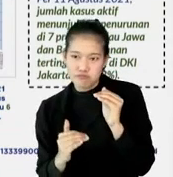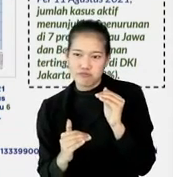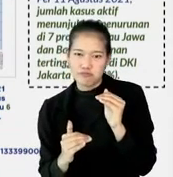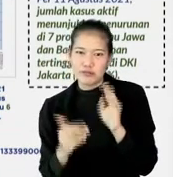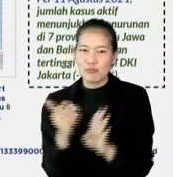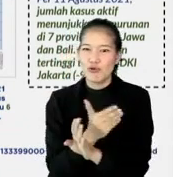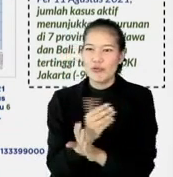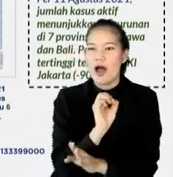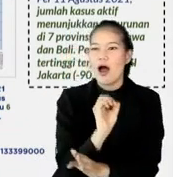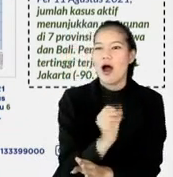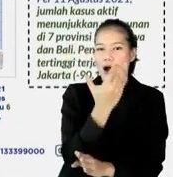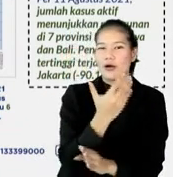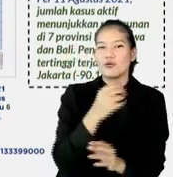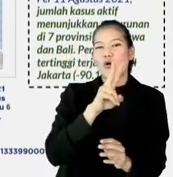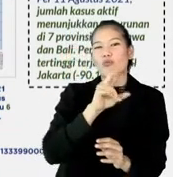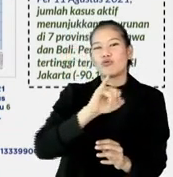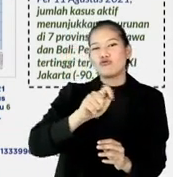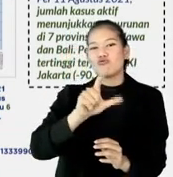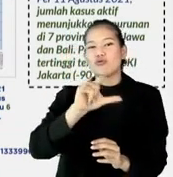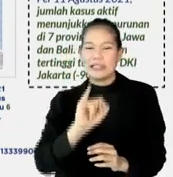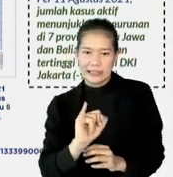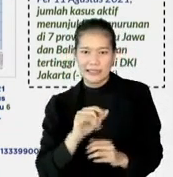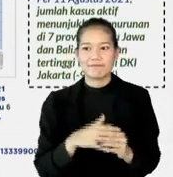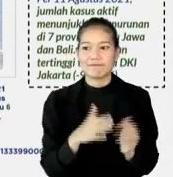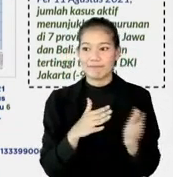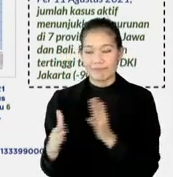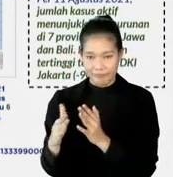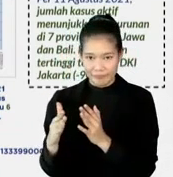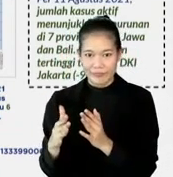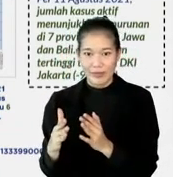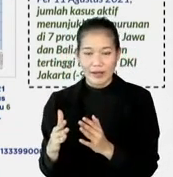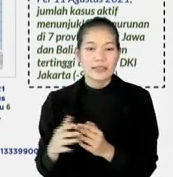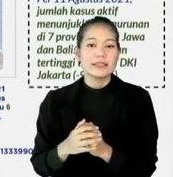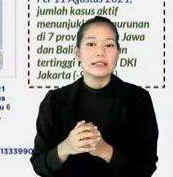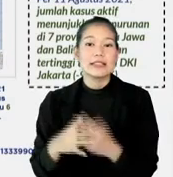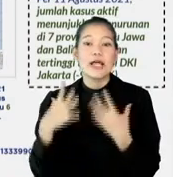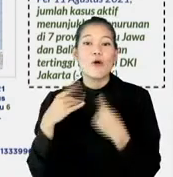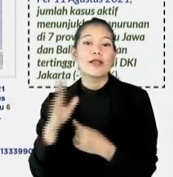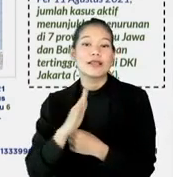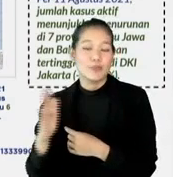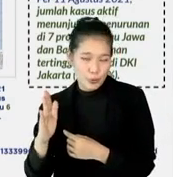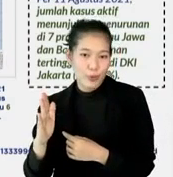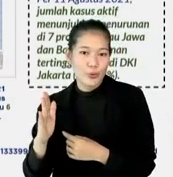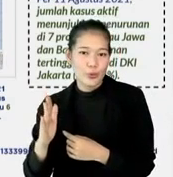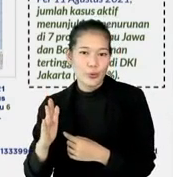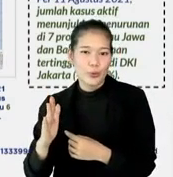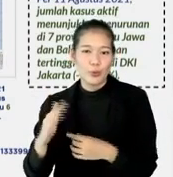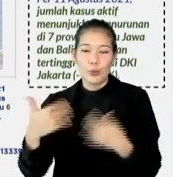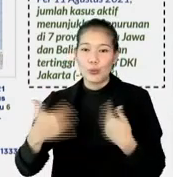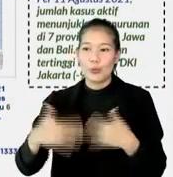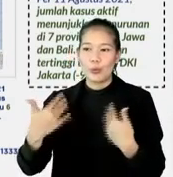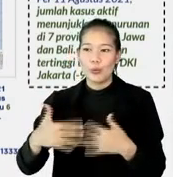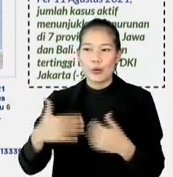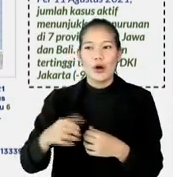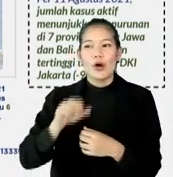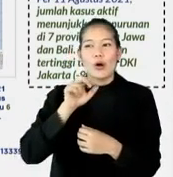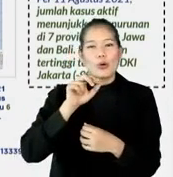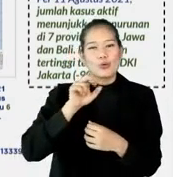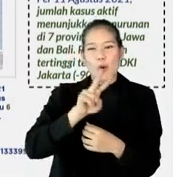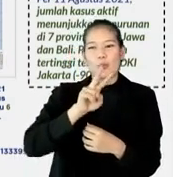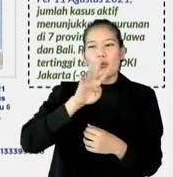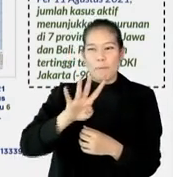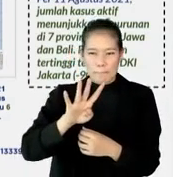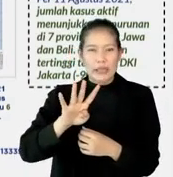puncak yang ada di tanggal 27 Juli. Jawa Timur juga luar biasa. Penurunannya, kenaikannya hampir 20 kali lipat juga.